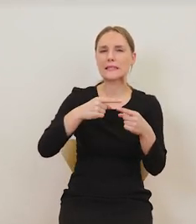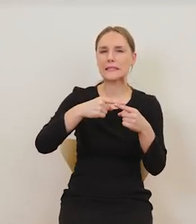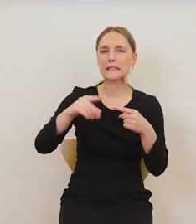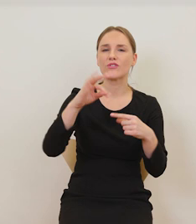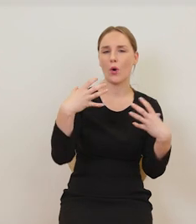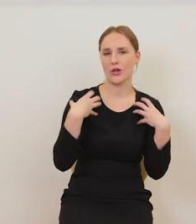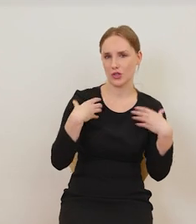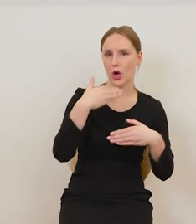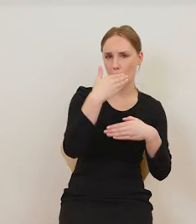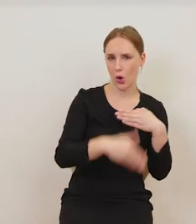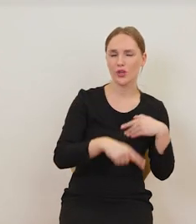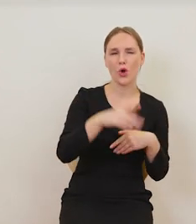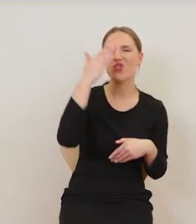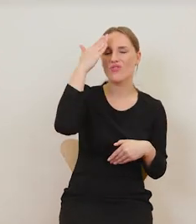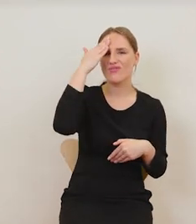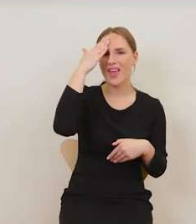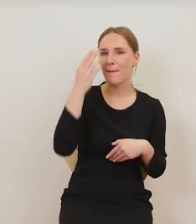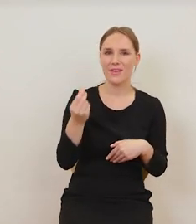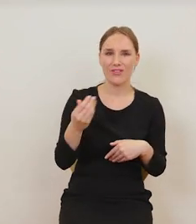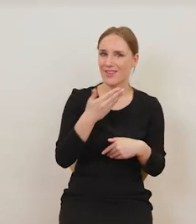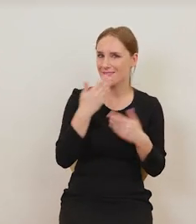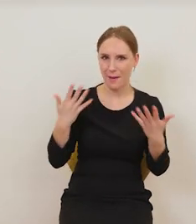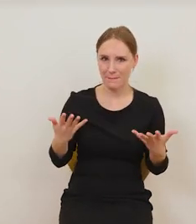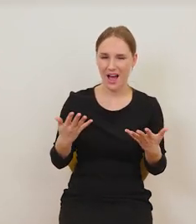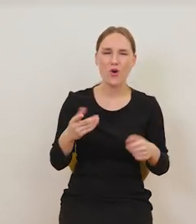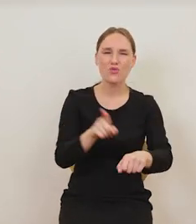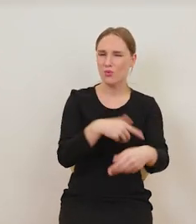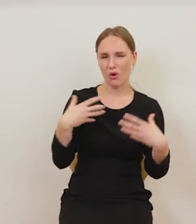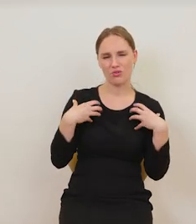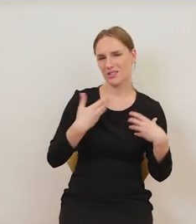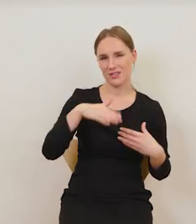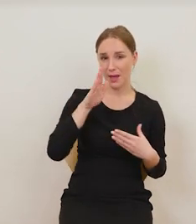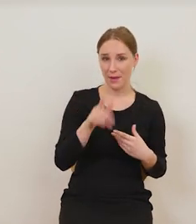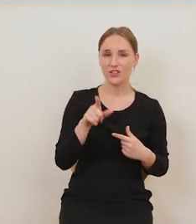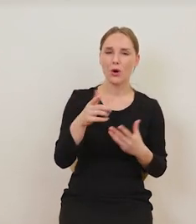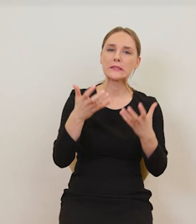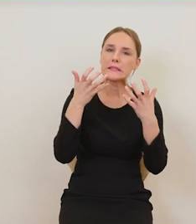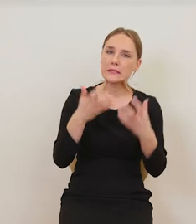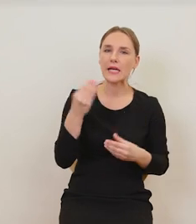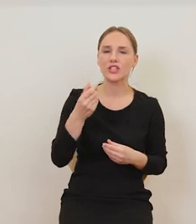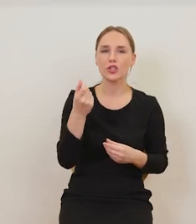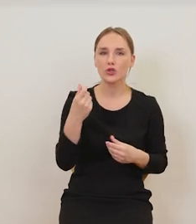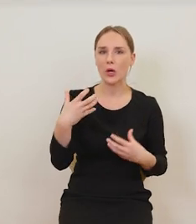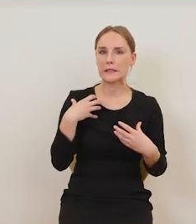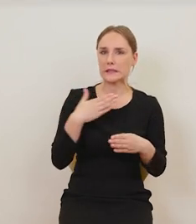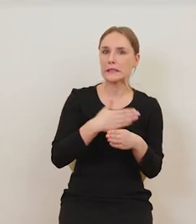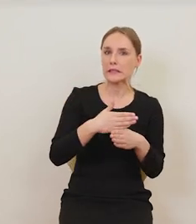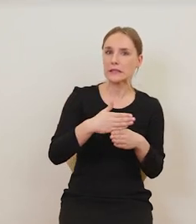Wiedział, że już nie ma pieniędzy, nie będzie długo żył. Chciał jeszcze przeżyć